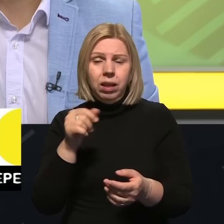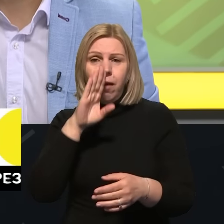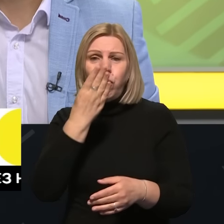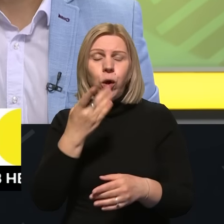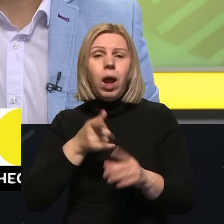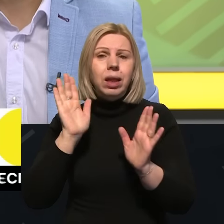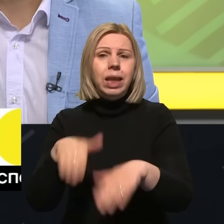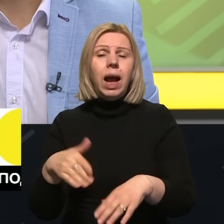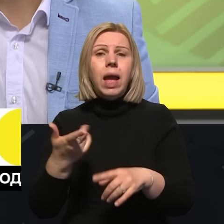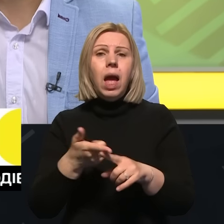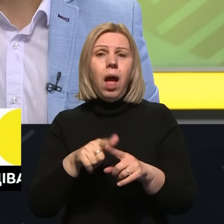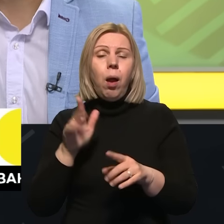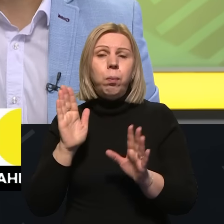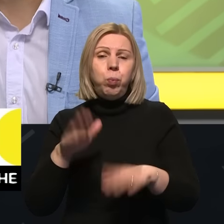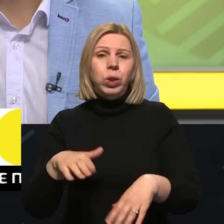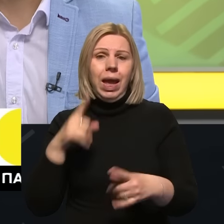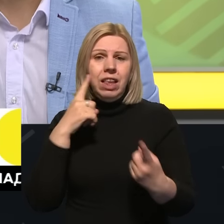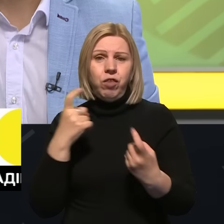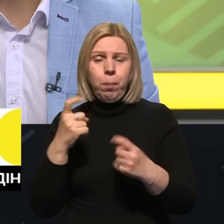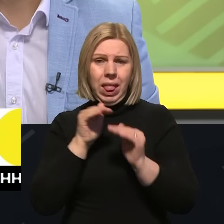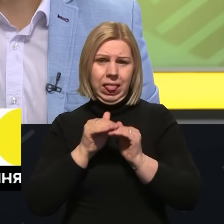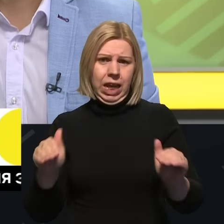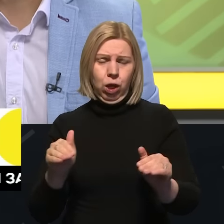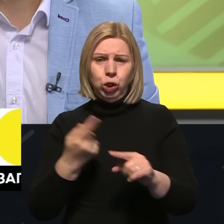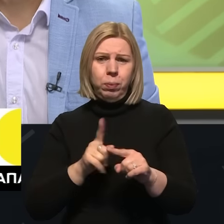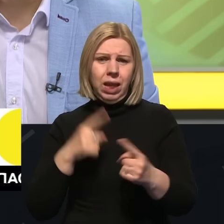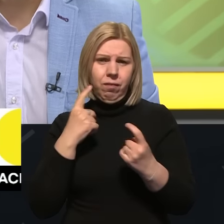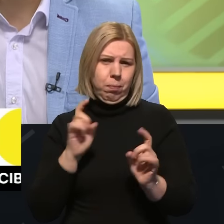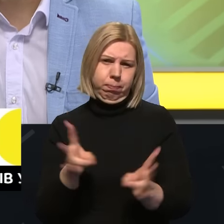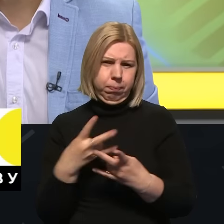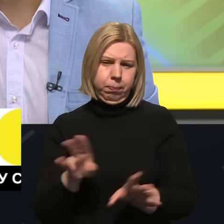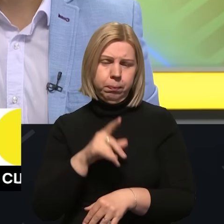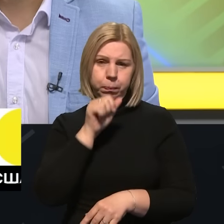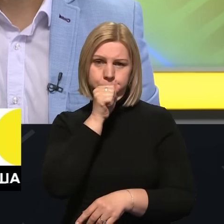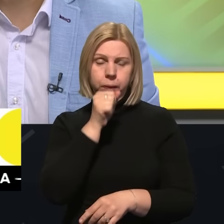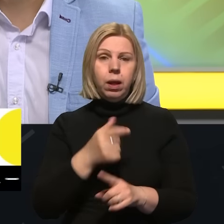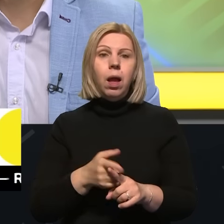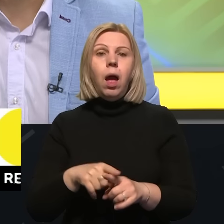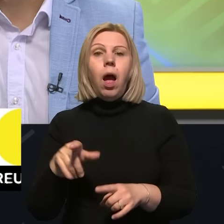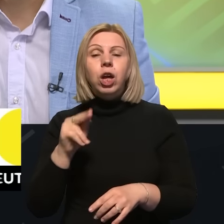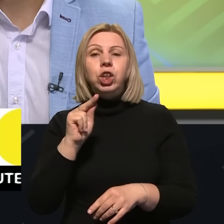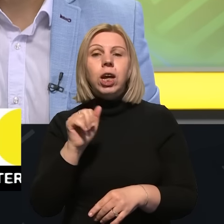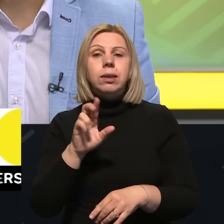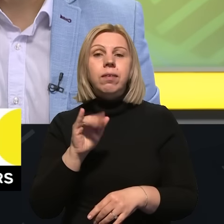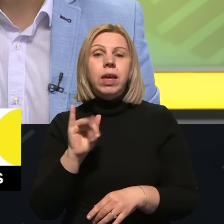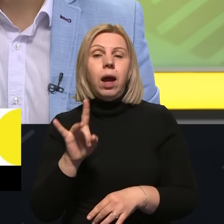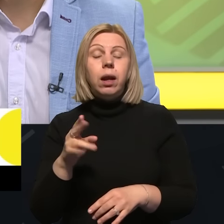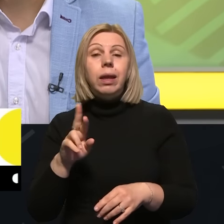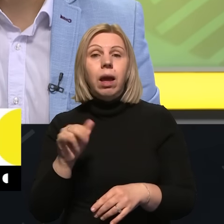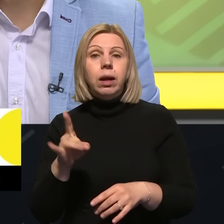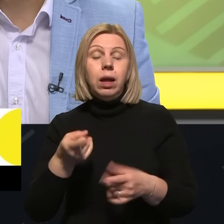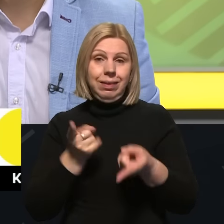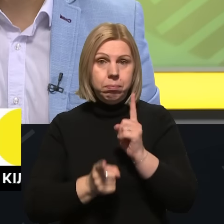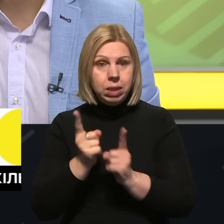Нехай це поки що буде інформаційна тиша щодо цієї інформації. Гаразд. Стосовно часового Яру, чи змінилася